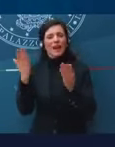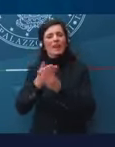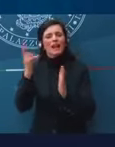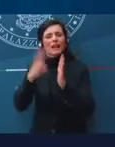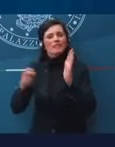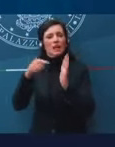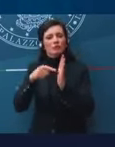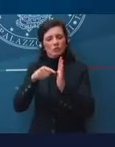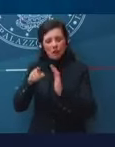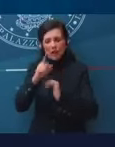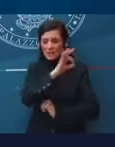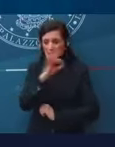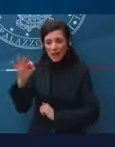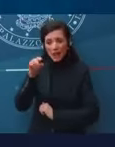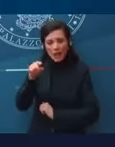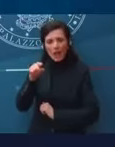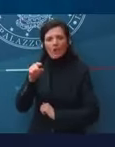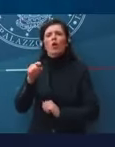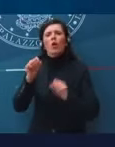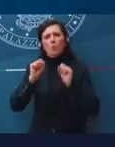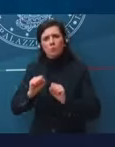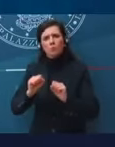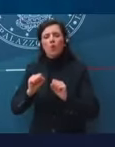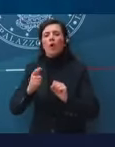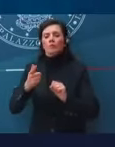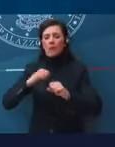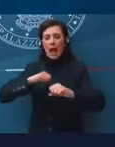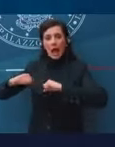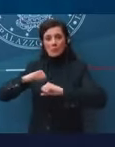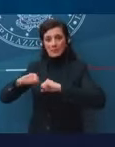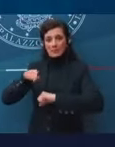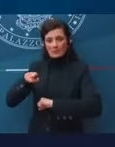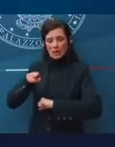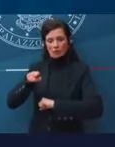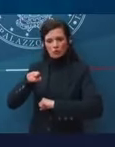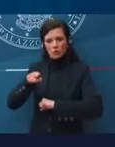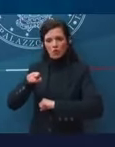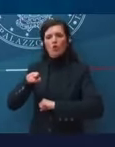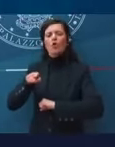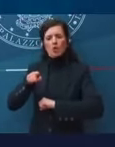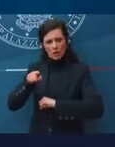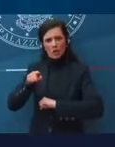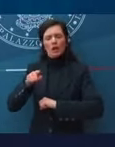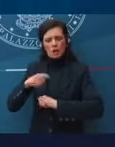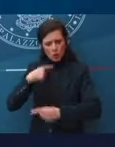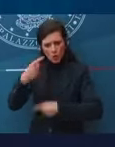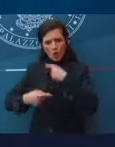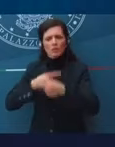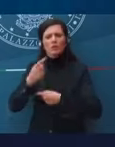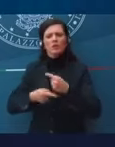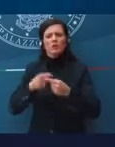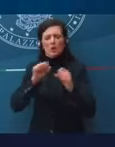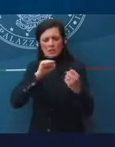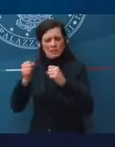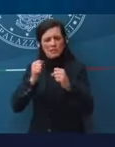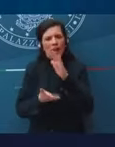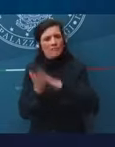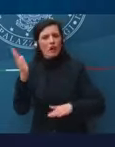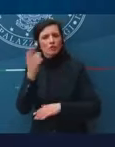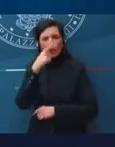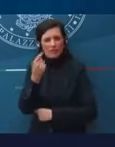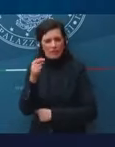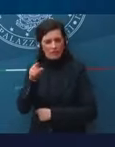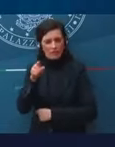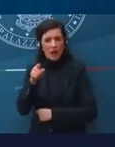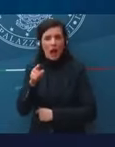senso a una cartella. Da un lato permette all'amministrazione di perseguire la lotta all'evasione anche più efficientemente,